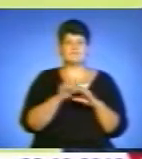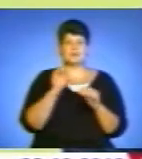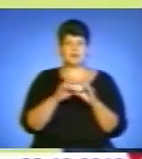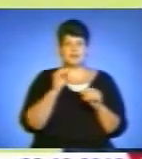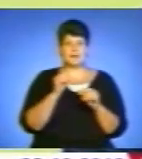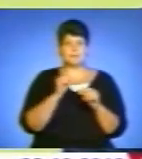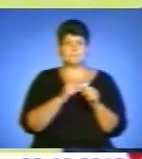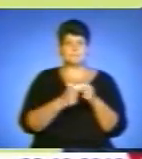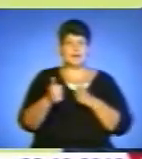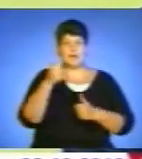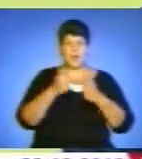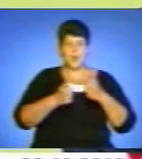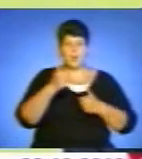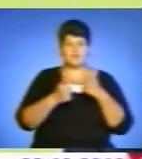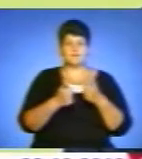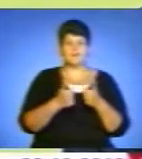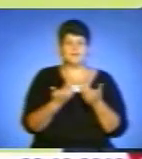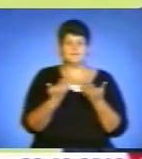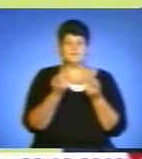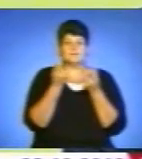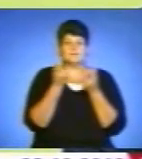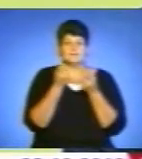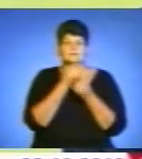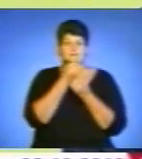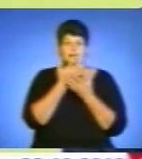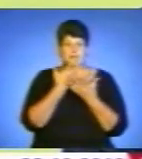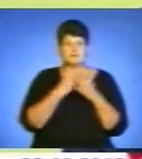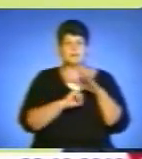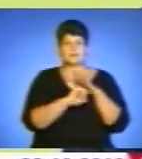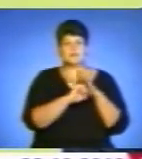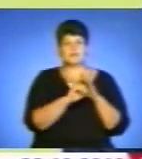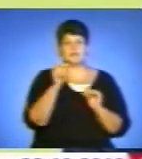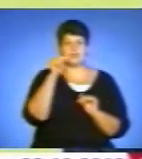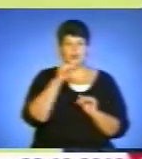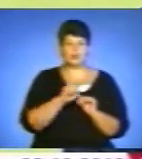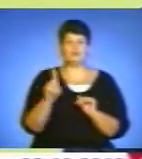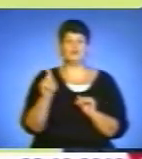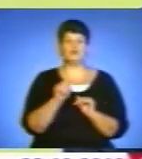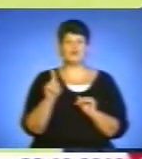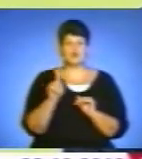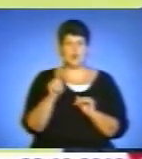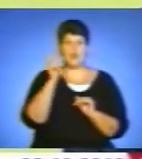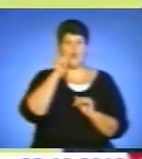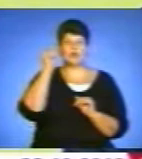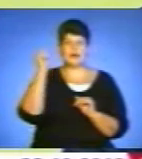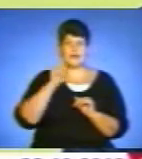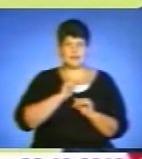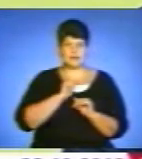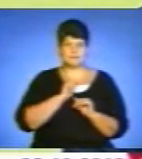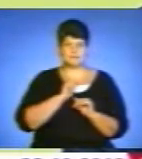певною долею оптимізму, яка базується на тому, що Україна